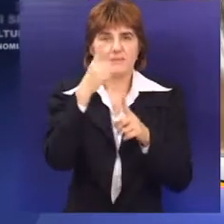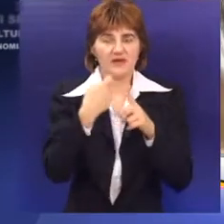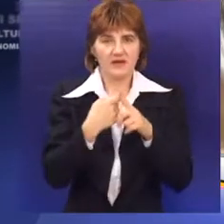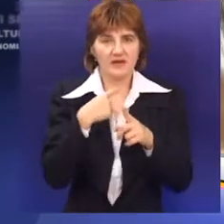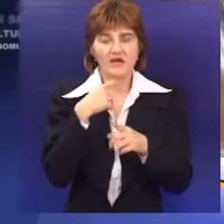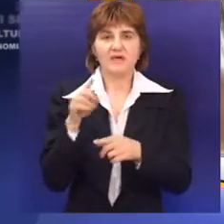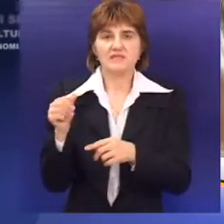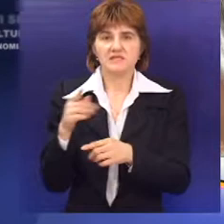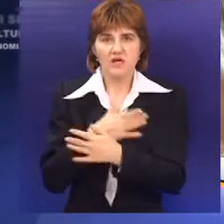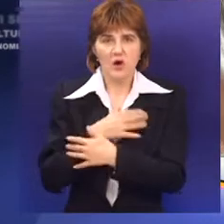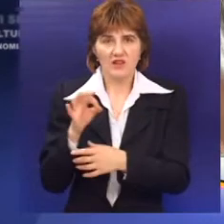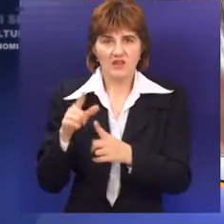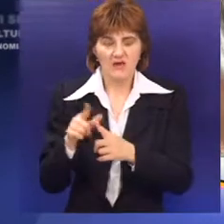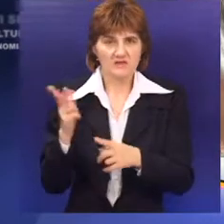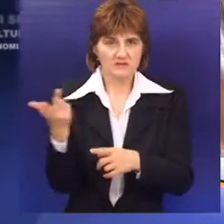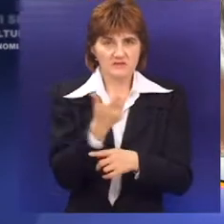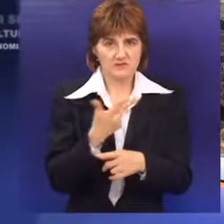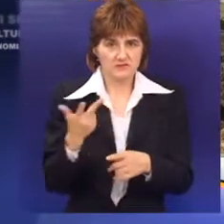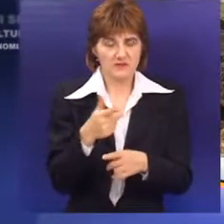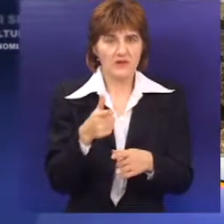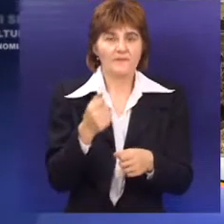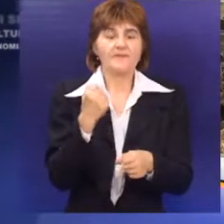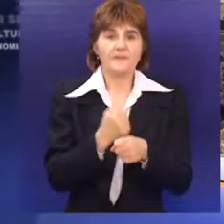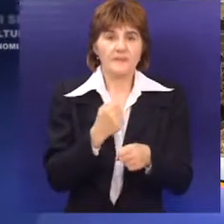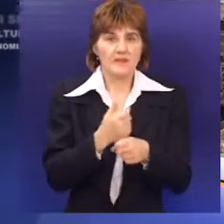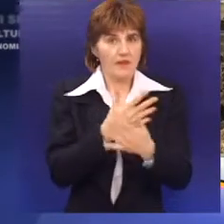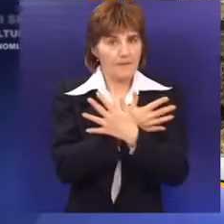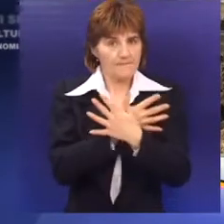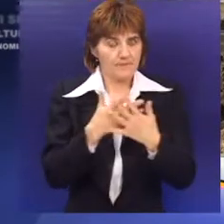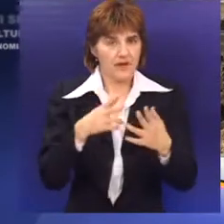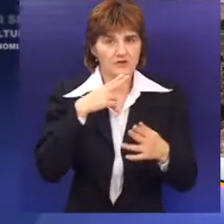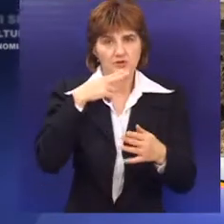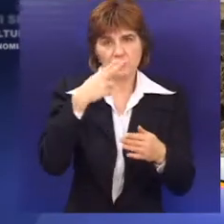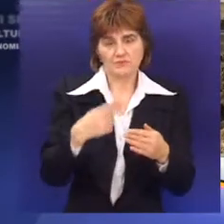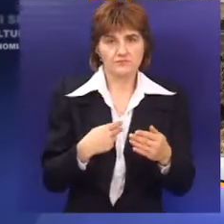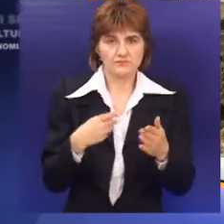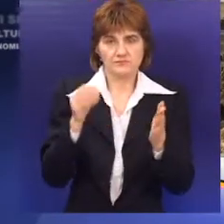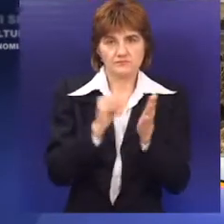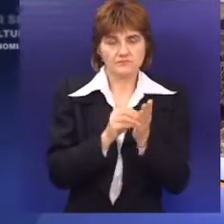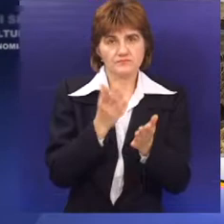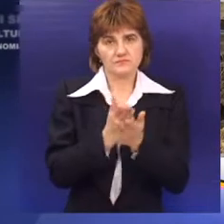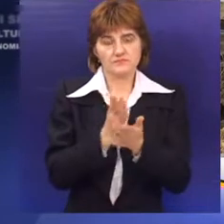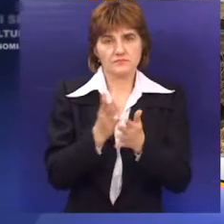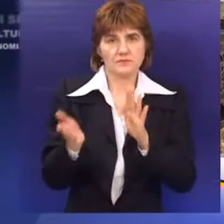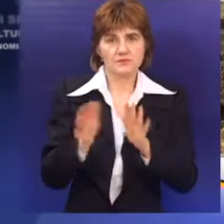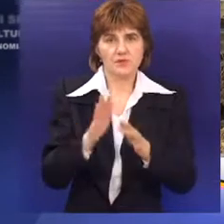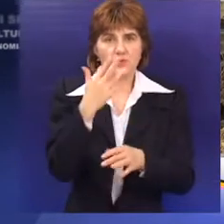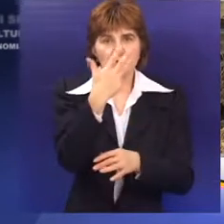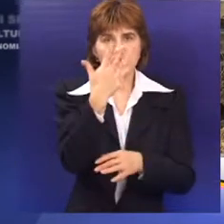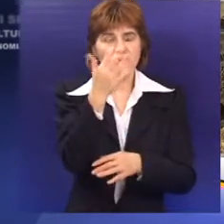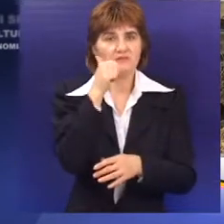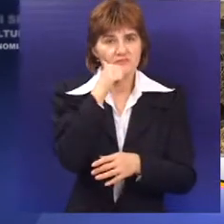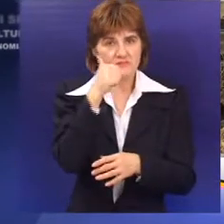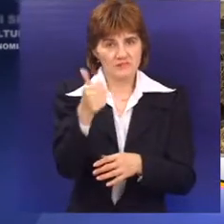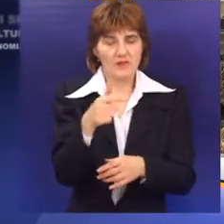Zoltana Gudelja. Izgradnja sekundarne kanalizacione mreže po ugovoru bi trebalo da bude završena za 45 radnih dana, što